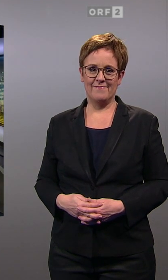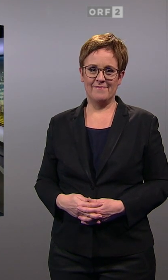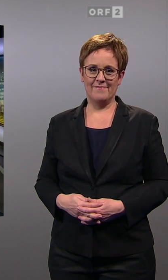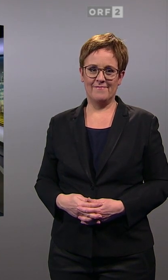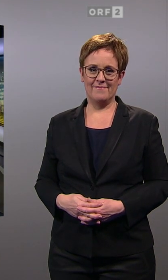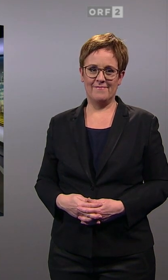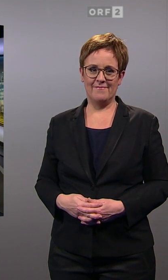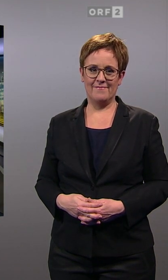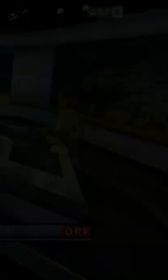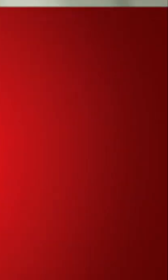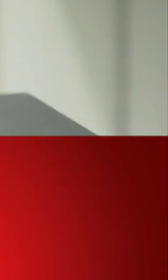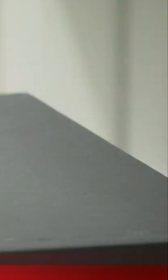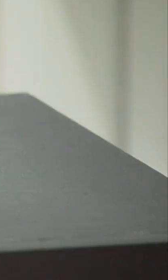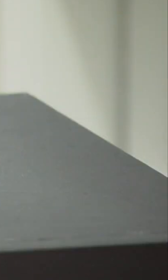Nachmittag. Na